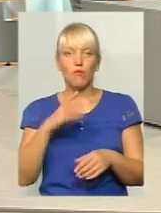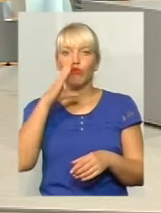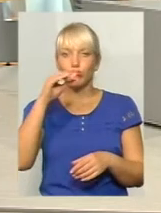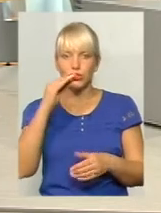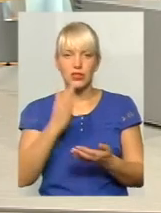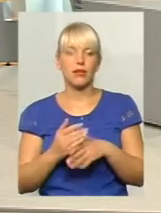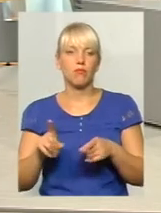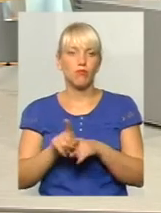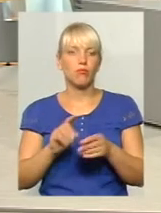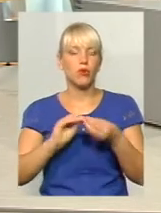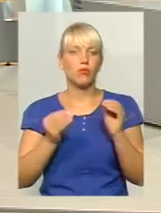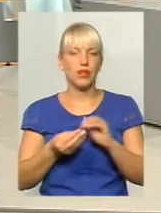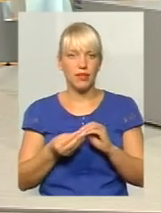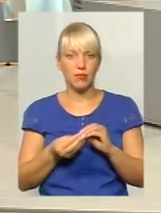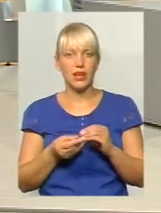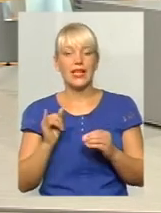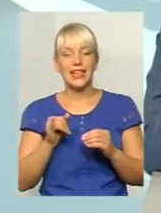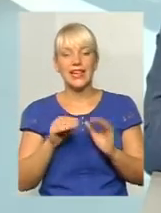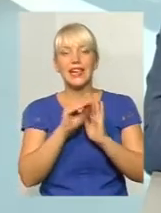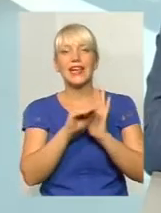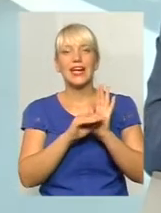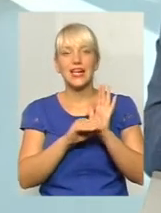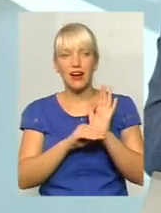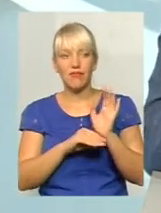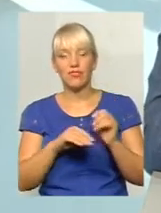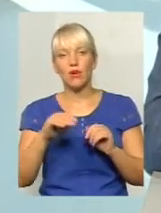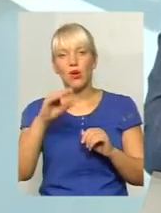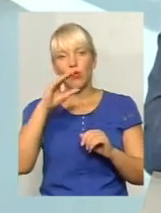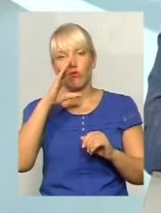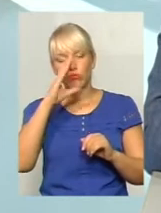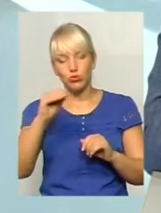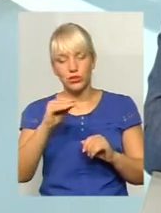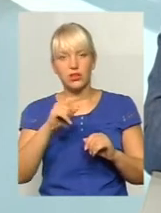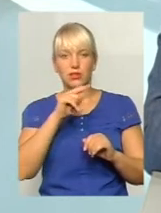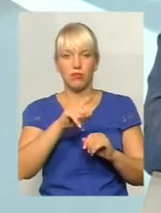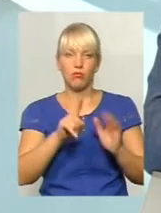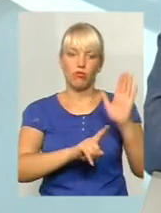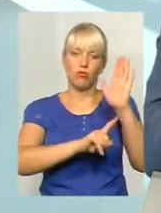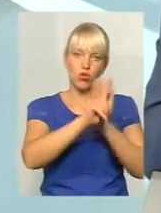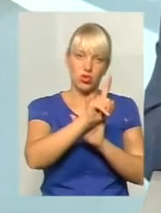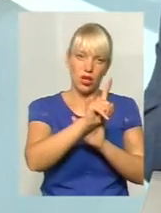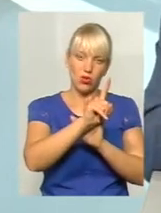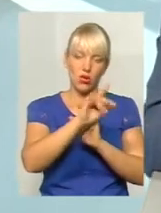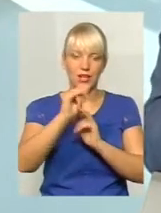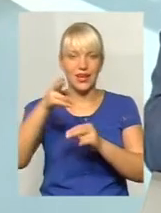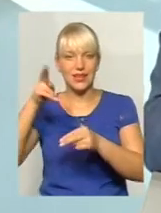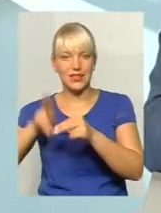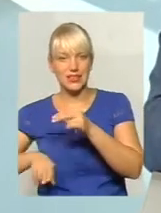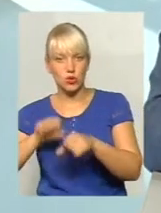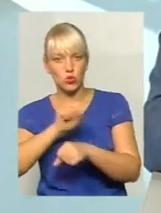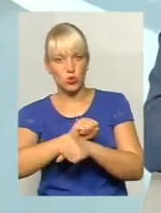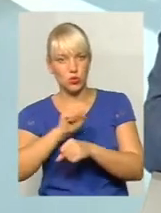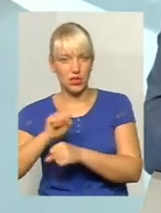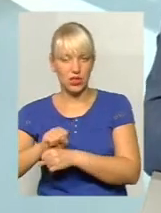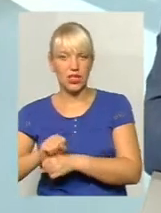маршрутному таксі, і графік в маршрутному таксі визначається початкова і кінцева зупинка. Він на зупинці